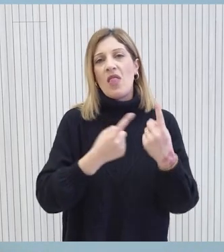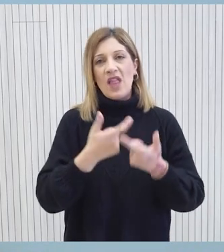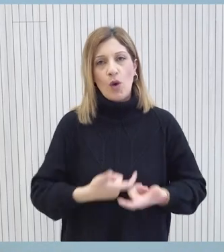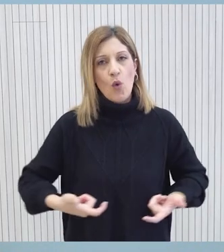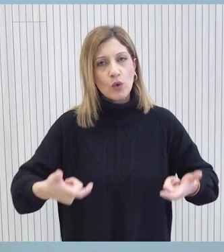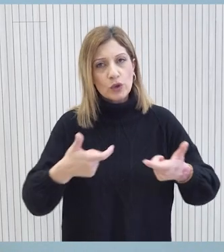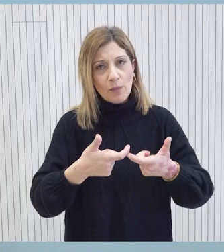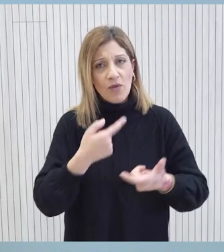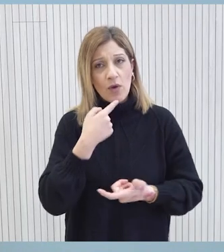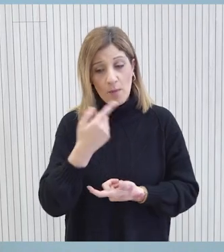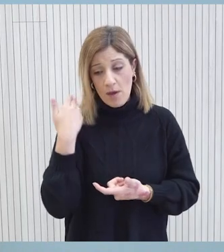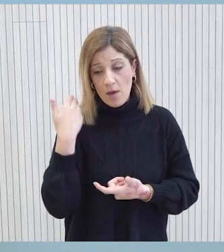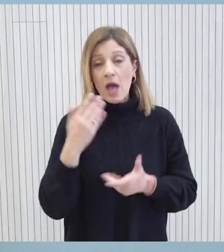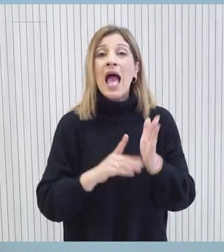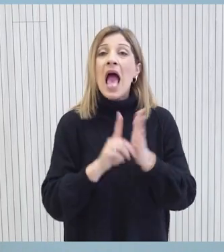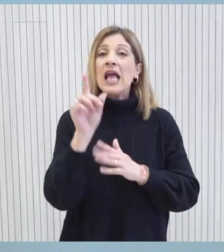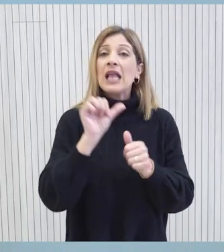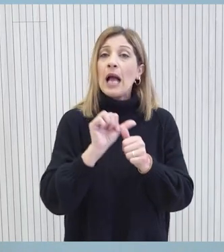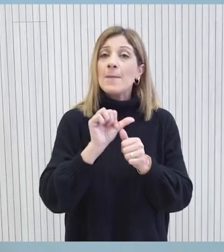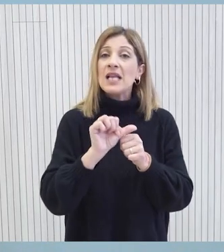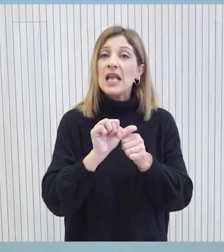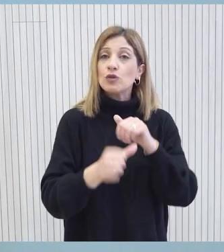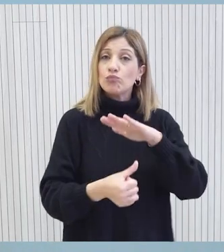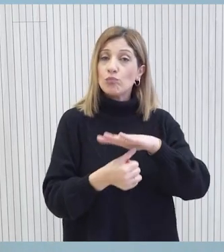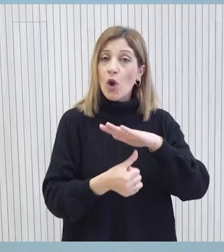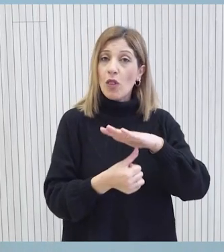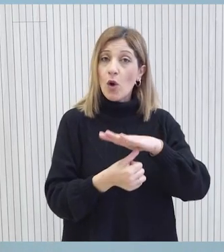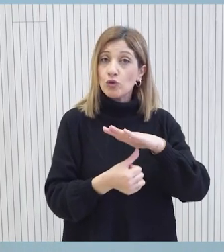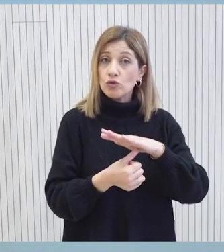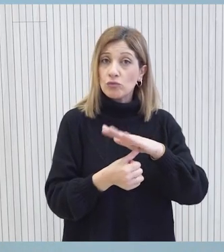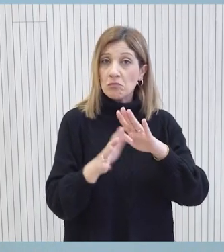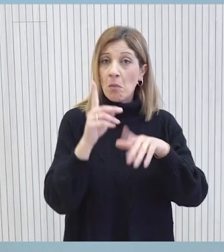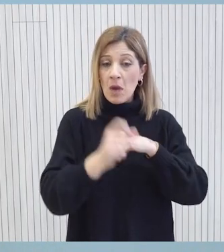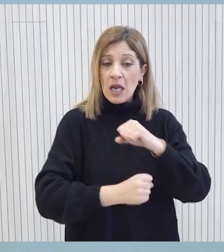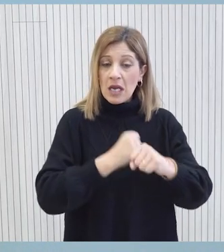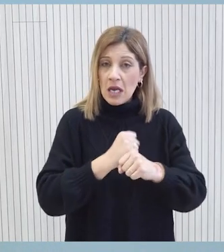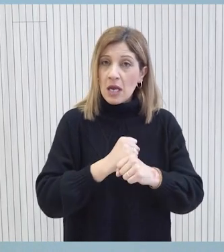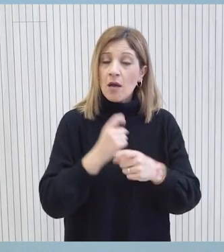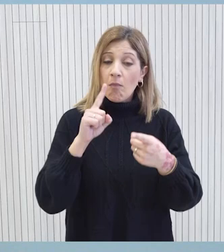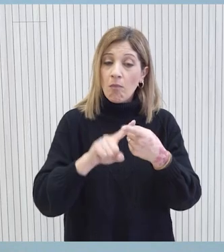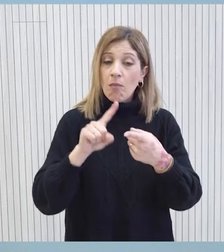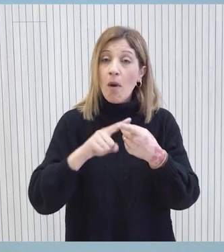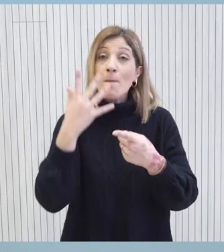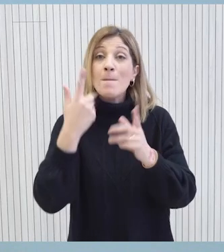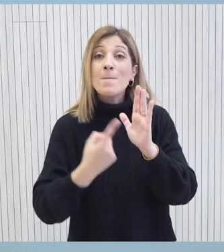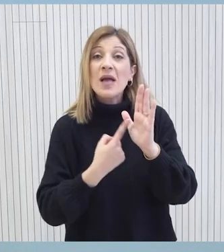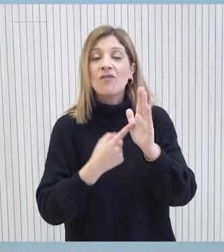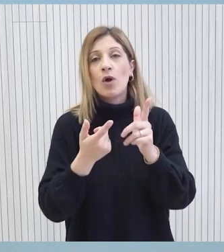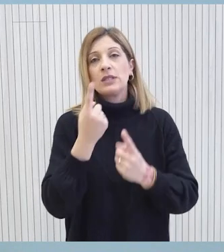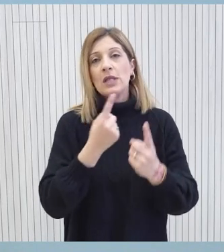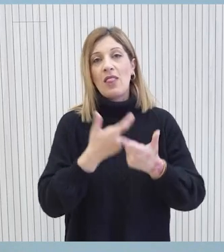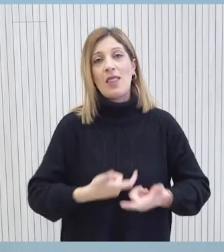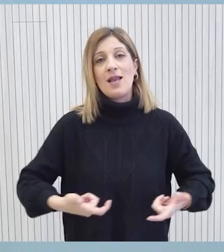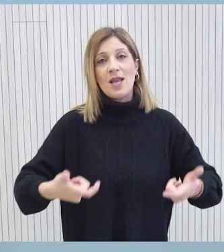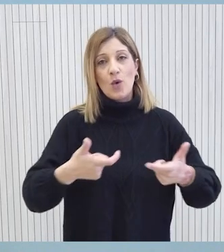Να σας θυμίσω ότι μέχρι σήμερα στους 11 μήνες που βρίσκεται ο πρόεδρος της Δημοκρατίας στο Πρωτηρικό Μέγαρο έχει συγκαλέσει πέντε φορές το Εθνικό Συμβούλιο.